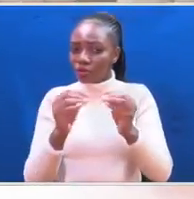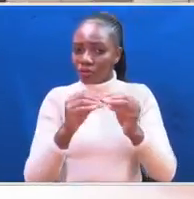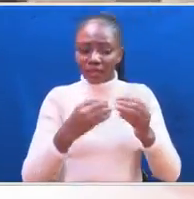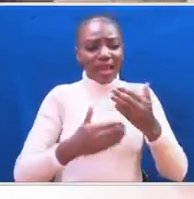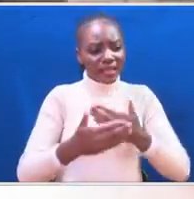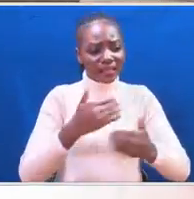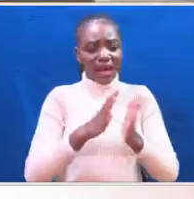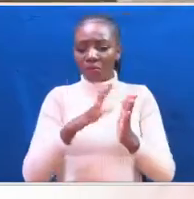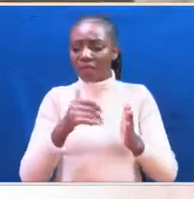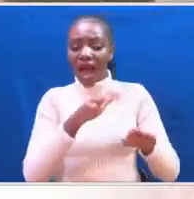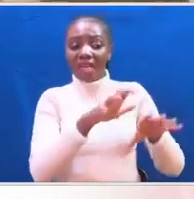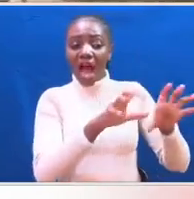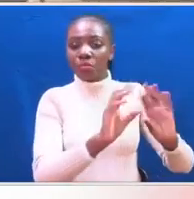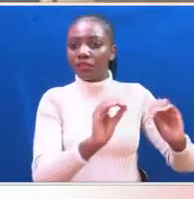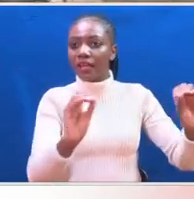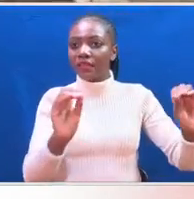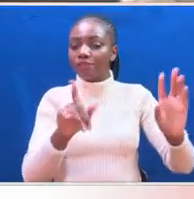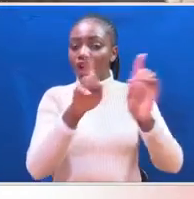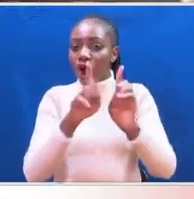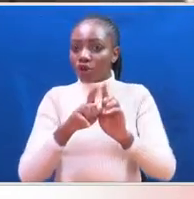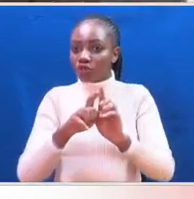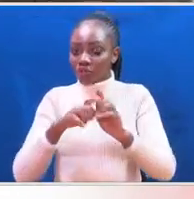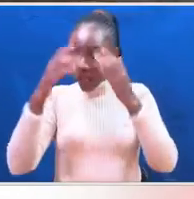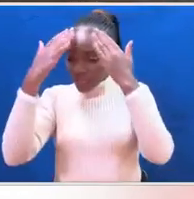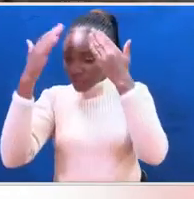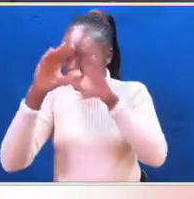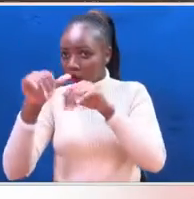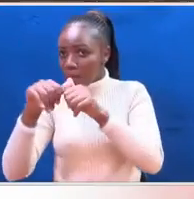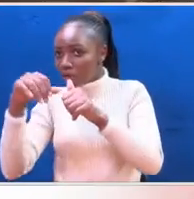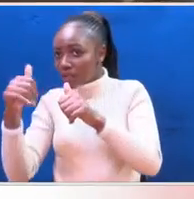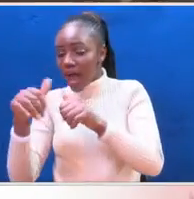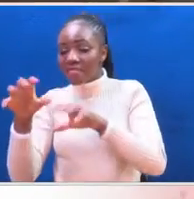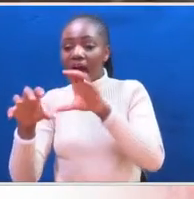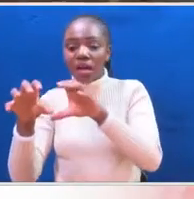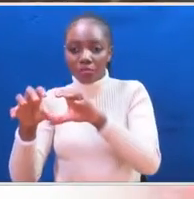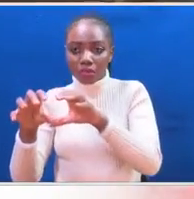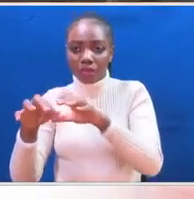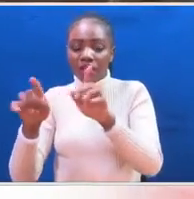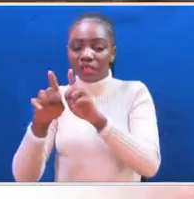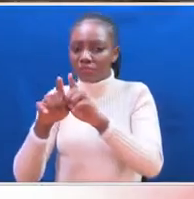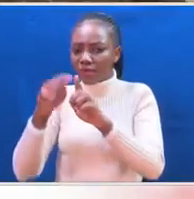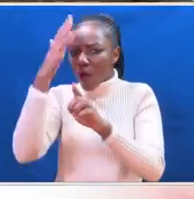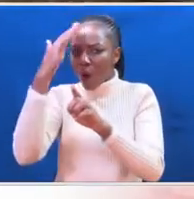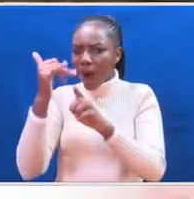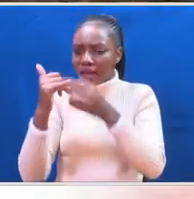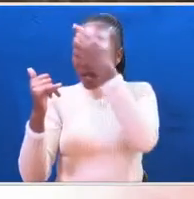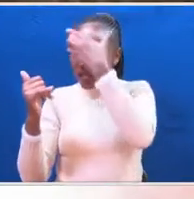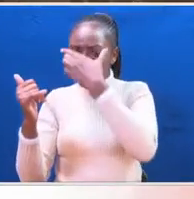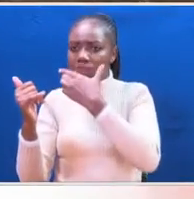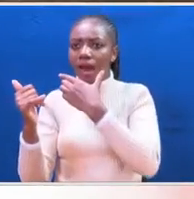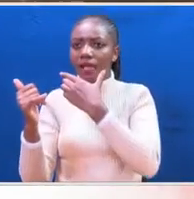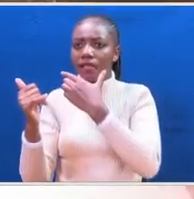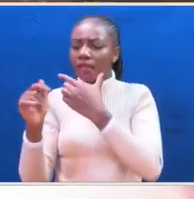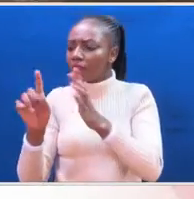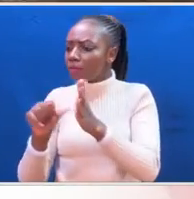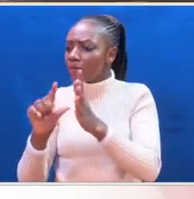rhinos. He doesn't have an idea of how his fellow species look like. Baraka is blind. He lost his eyesight 12